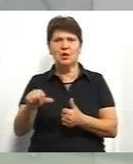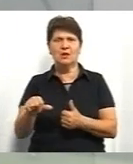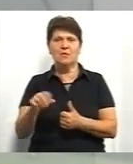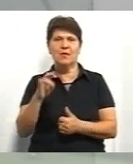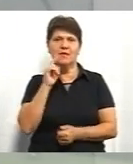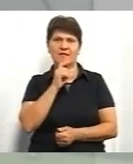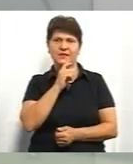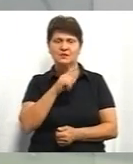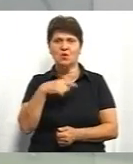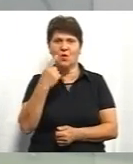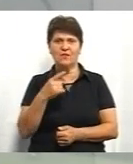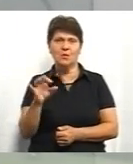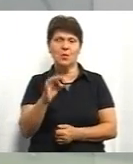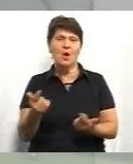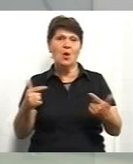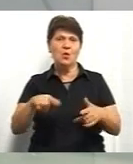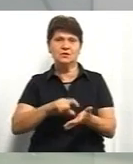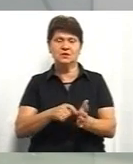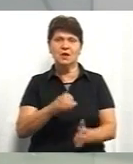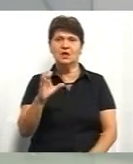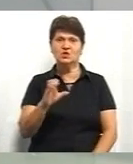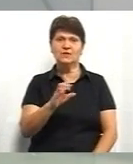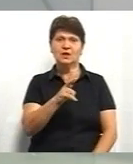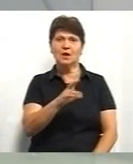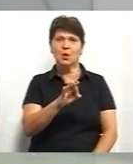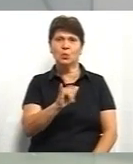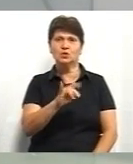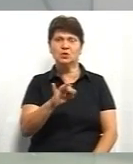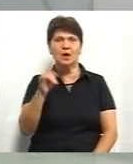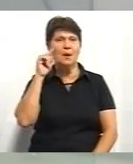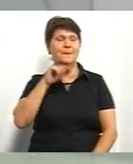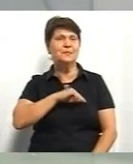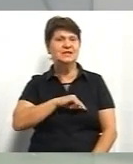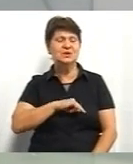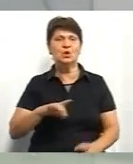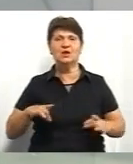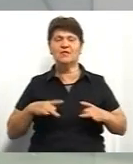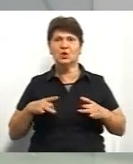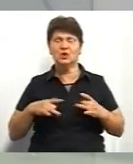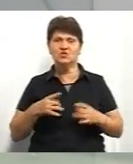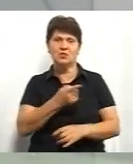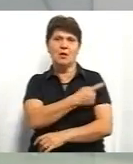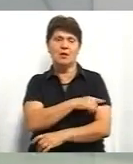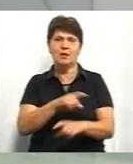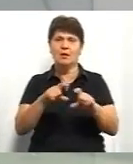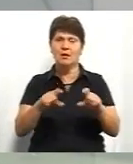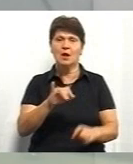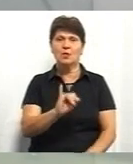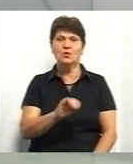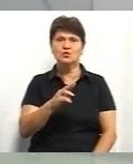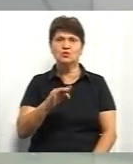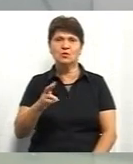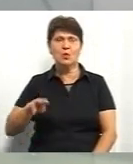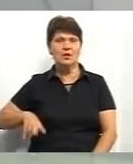Вінниччині? Говоримо про це гості студії Софія Кучерук, директорка Вінницького психоневрологічної лікарні імені академіка Ющенка і